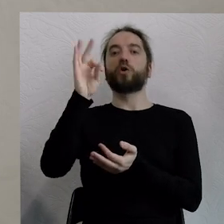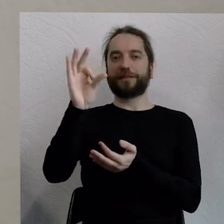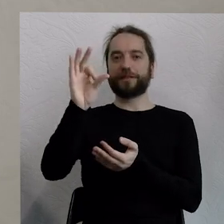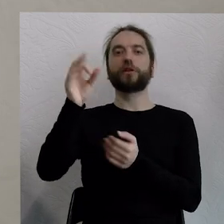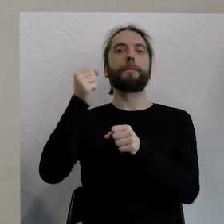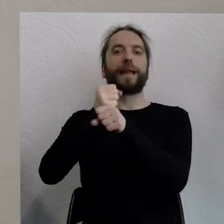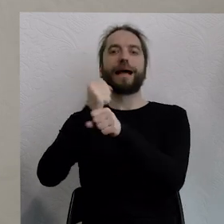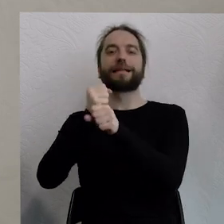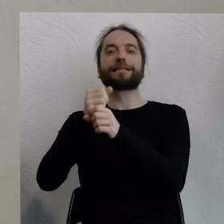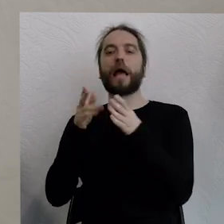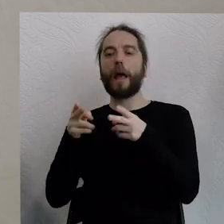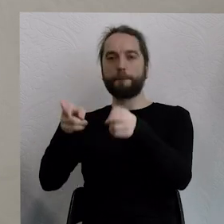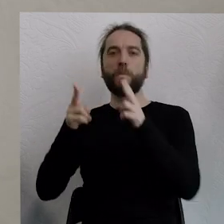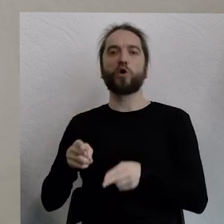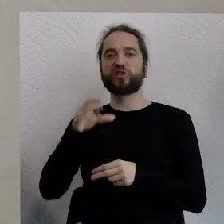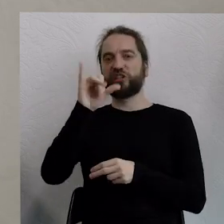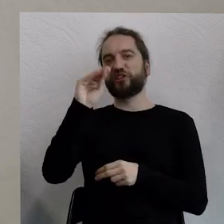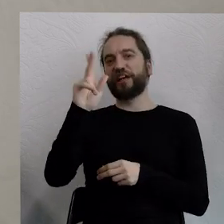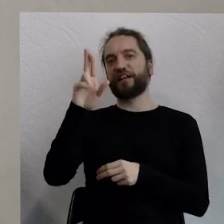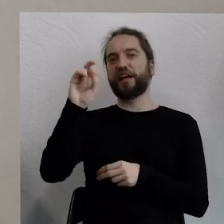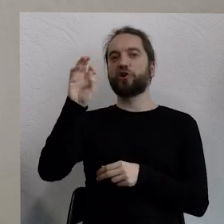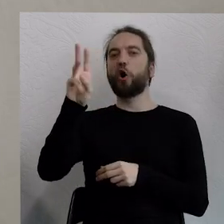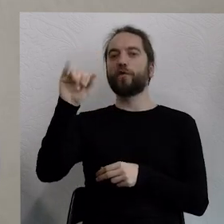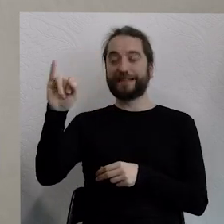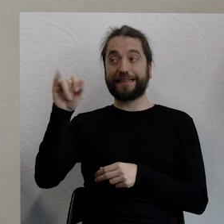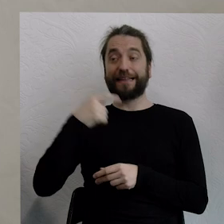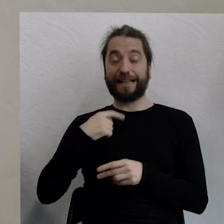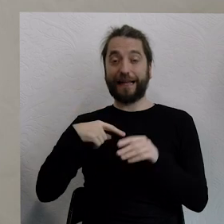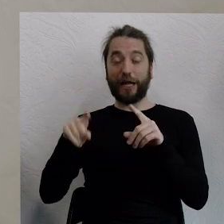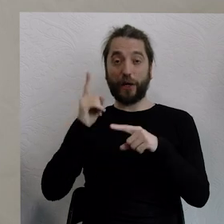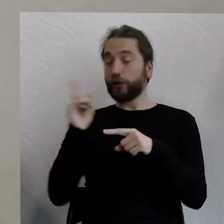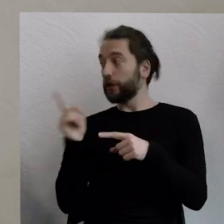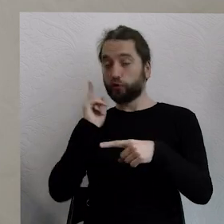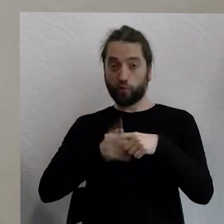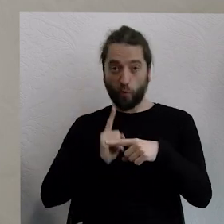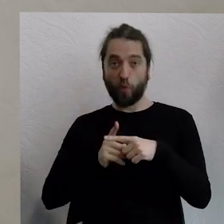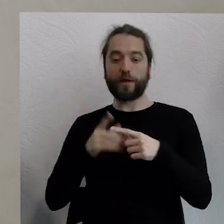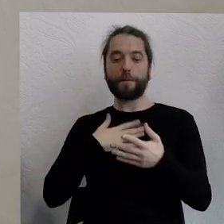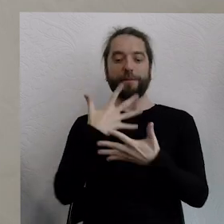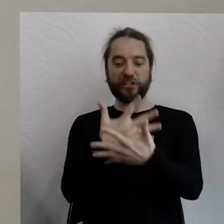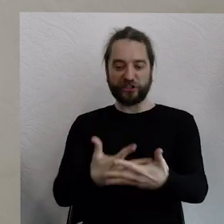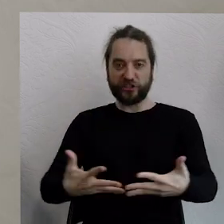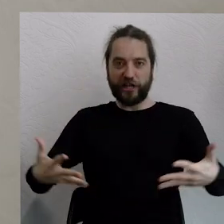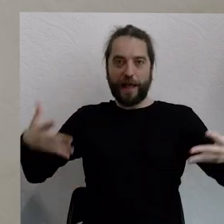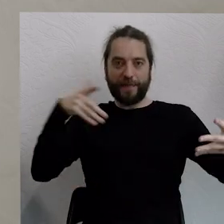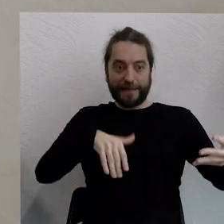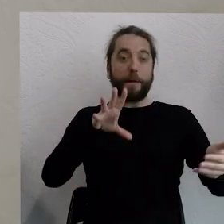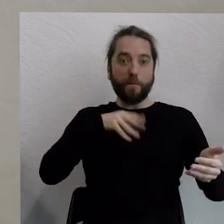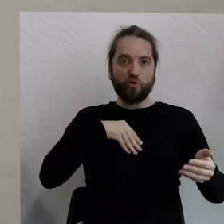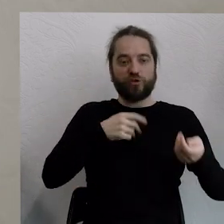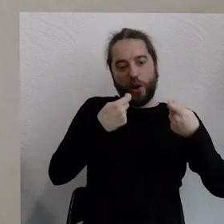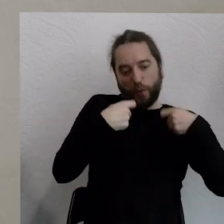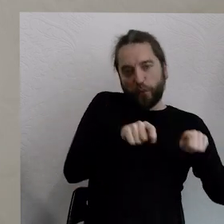Moście Sikierkowskim, gdzie w skład współdzielni i osobą członkowską jest ziemia, na której ludzie będą w mieście uprawiać